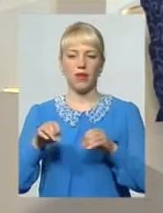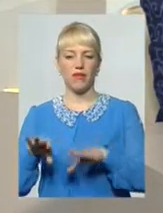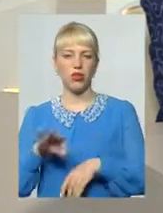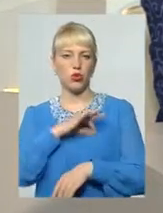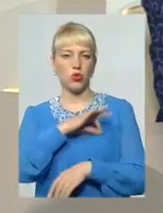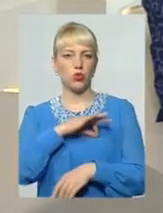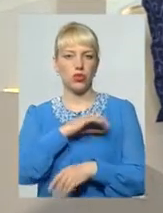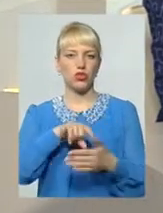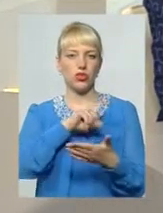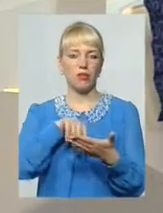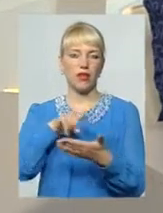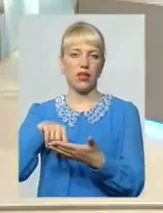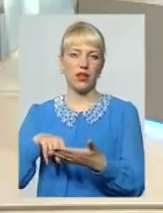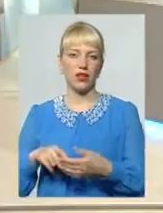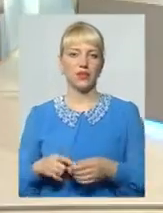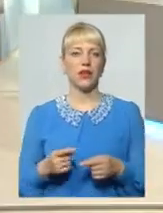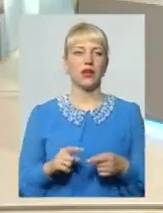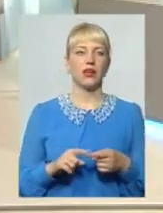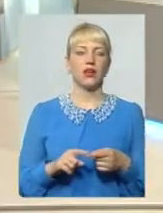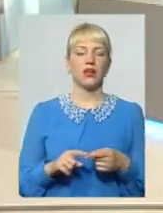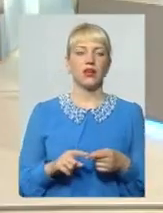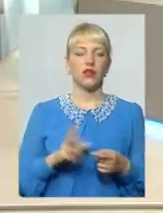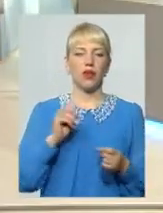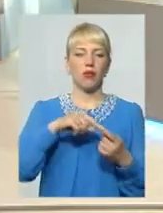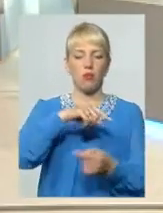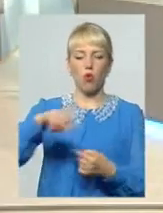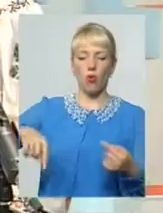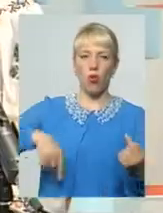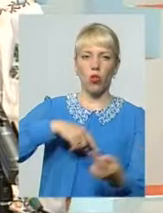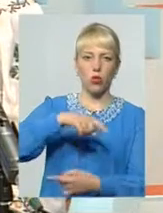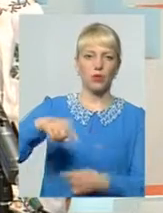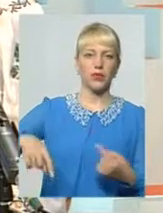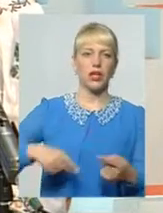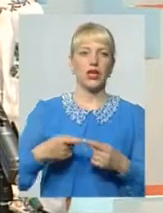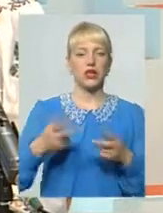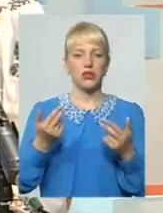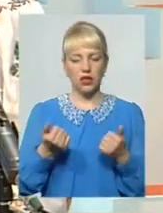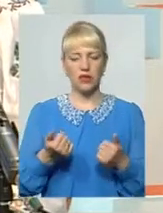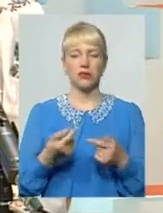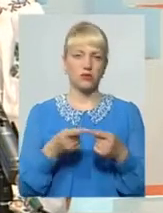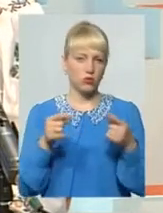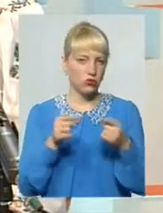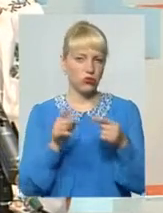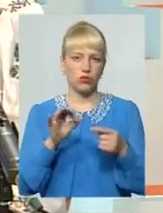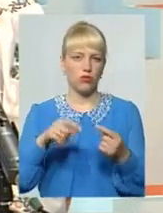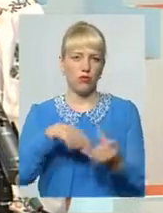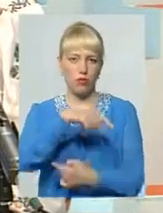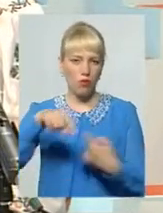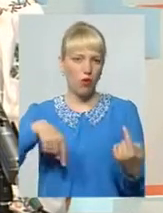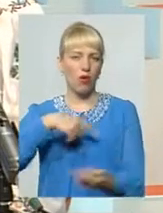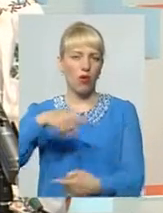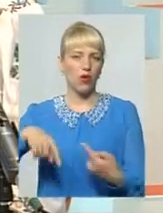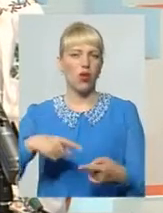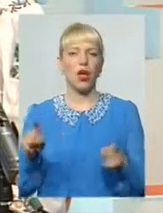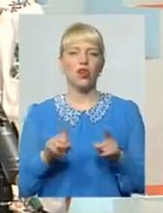питання щодо кожної дітей Десь воно такому по колу ходить Безумовно воно ходить по колу, просто що